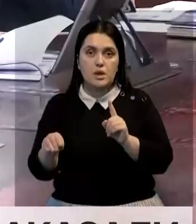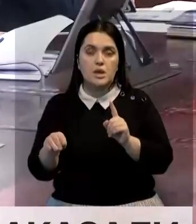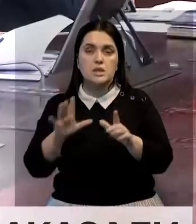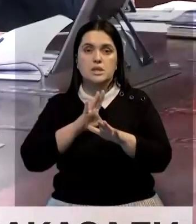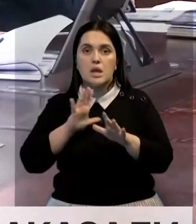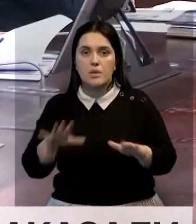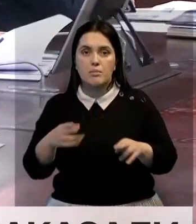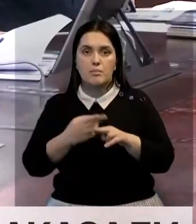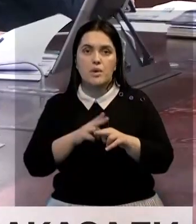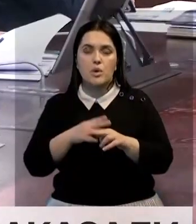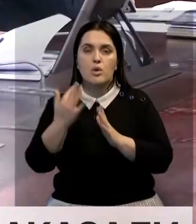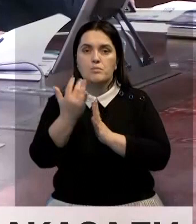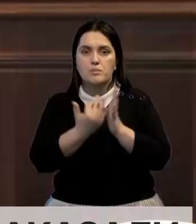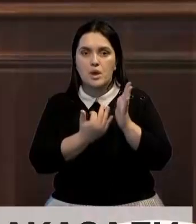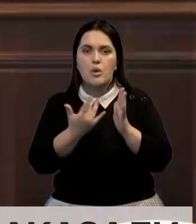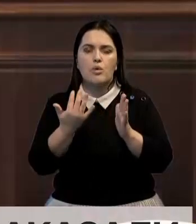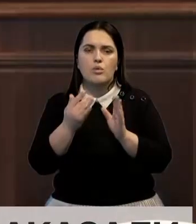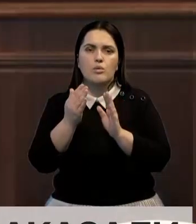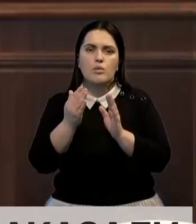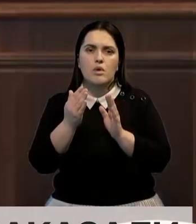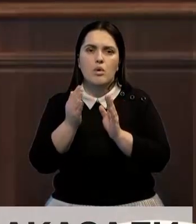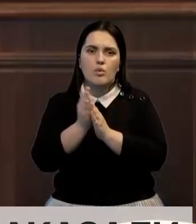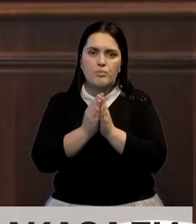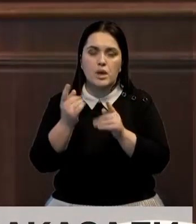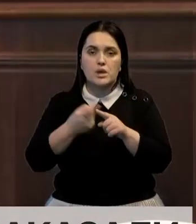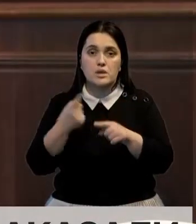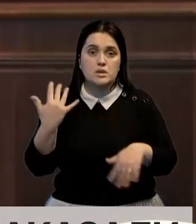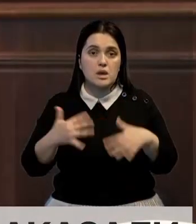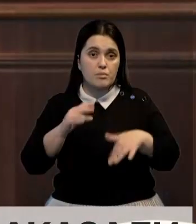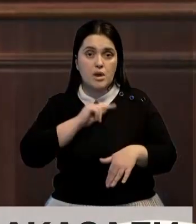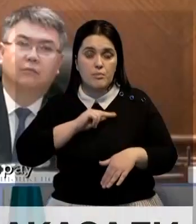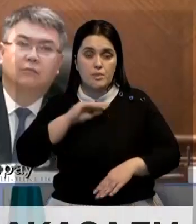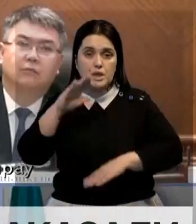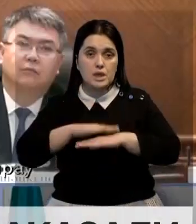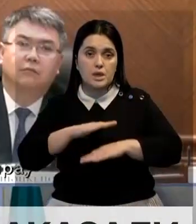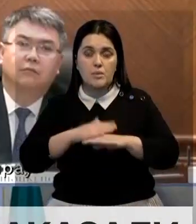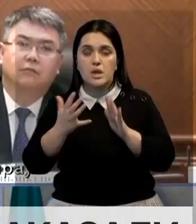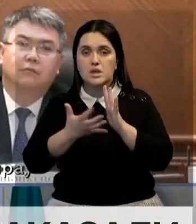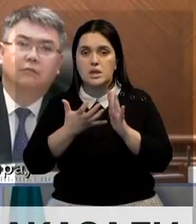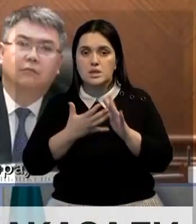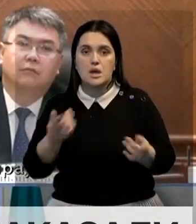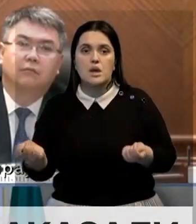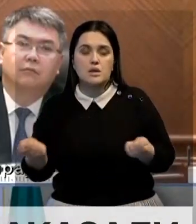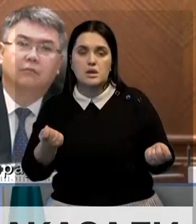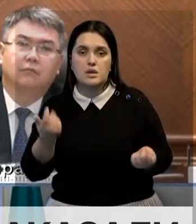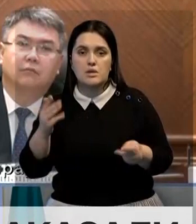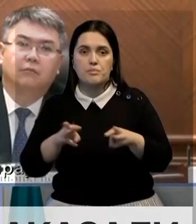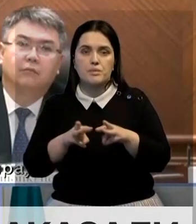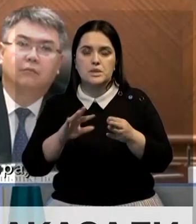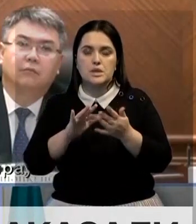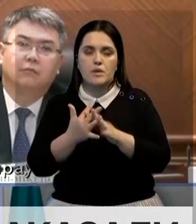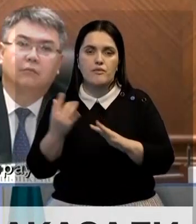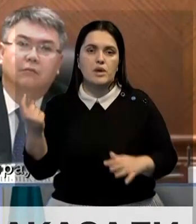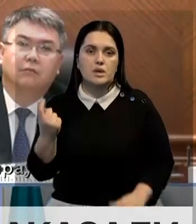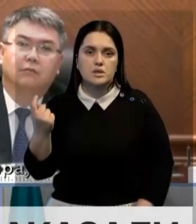актуализация базы данных по овощехранилищам. Это результат слабой работы акиматов и недостаточной координации со стороны Министерства сельского